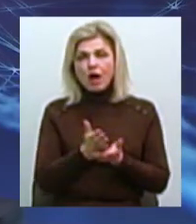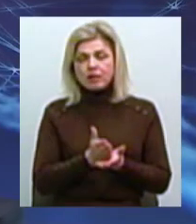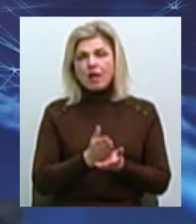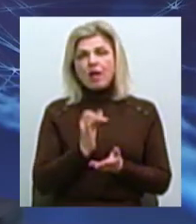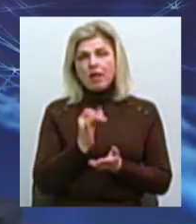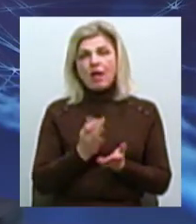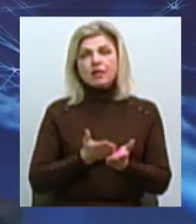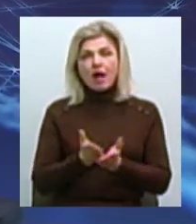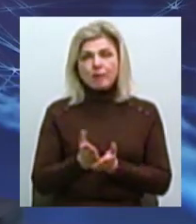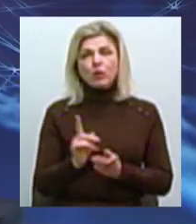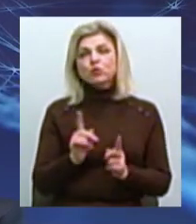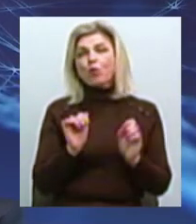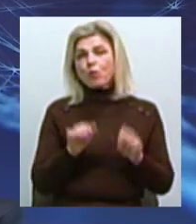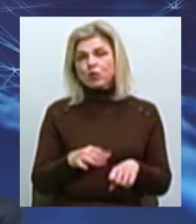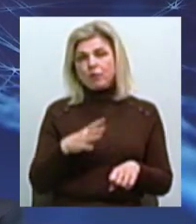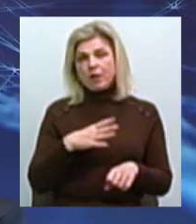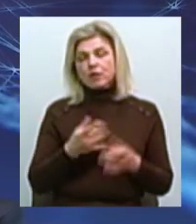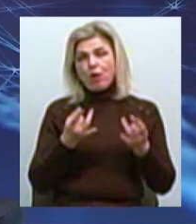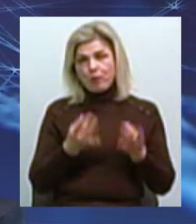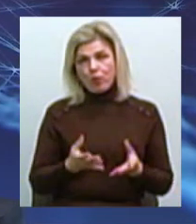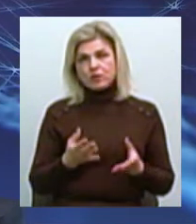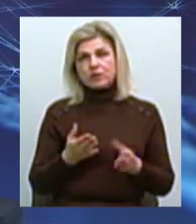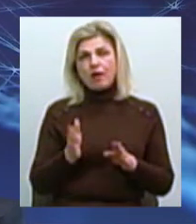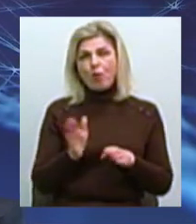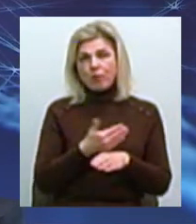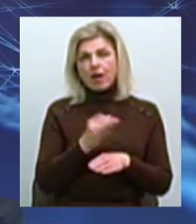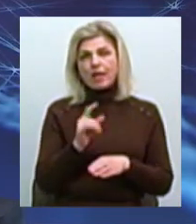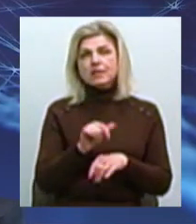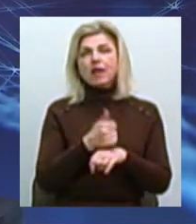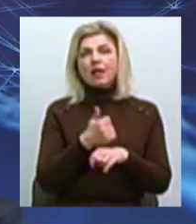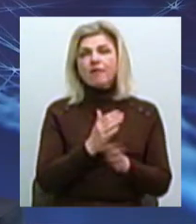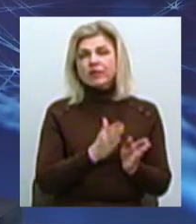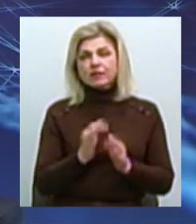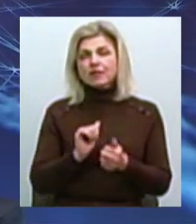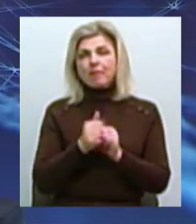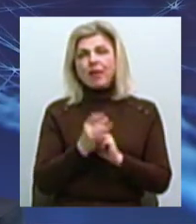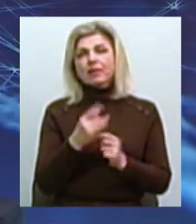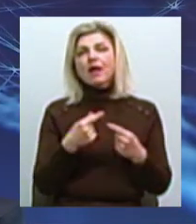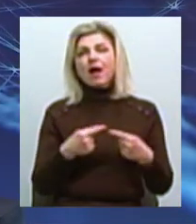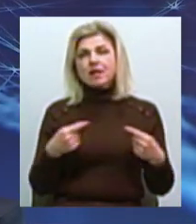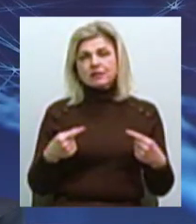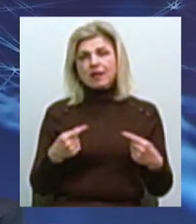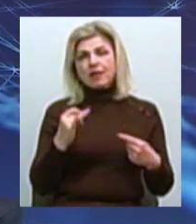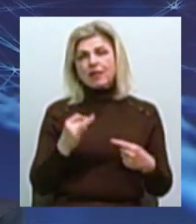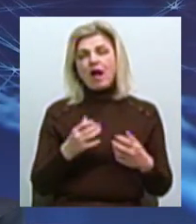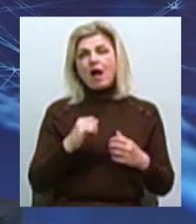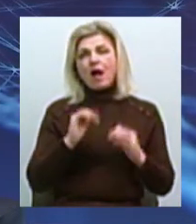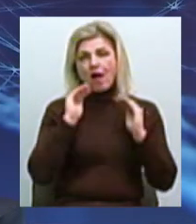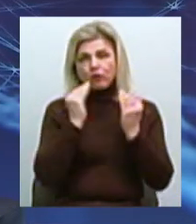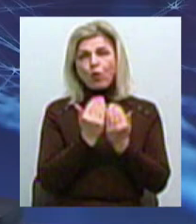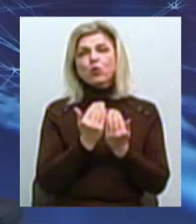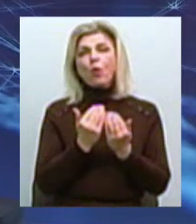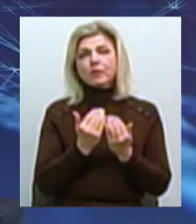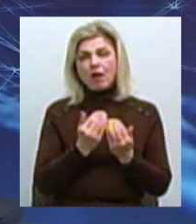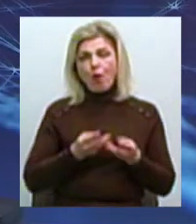напрямки, які можуть бути просто виключені з головної системи і замінені на альтернативні джерела або на автономне опалення Такі